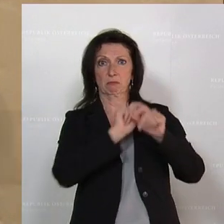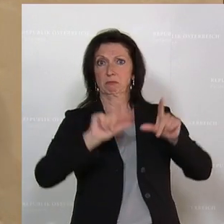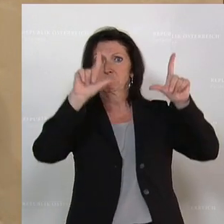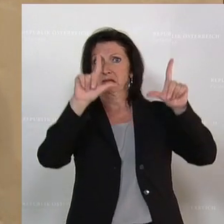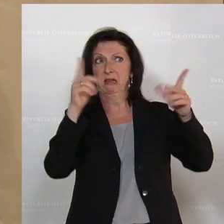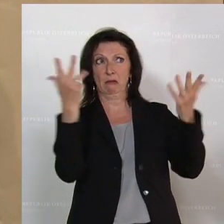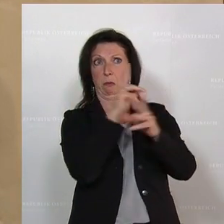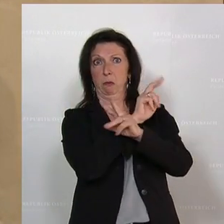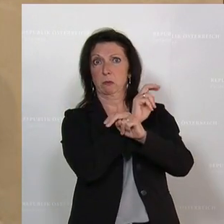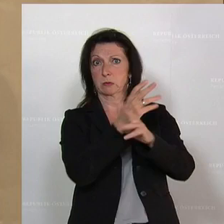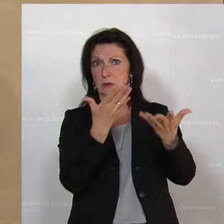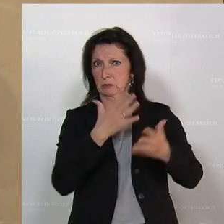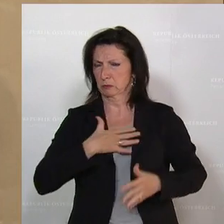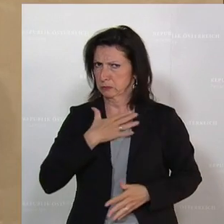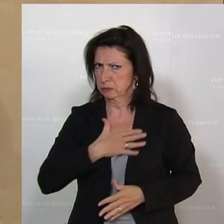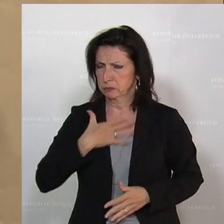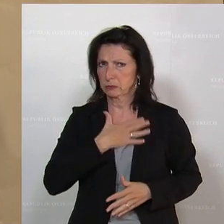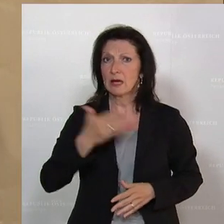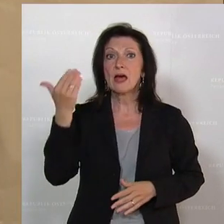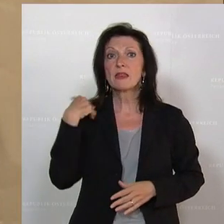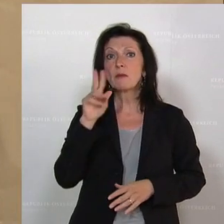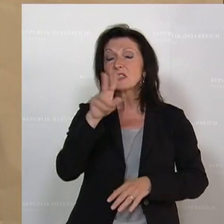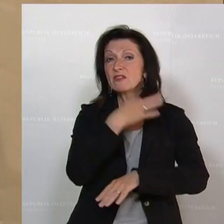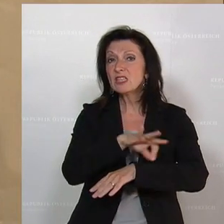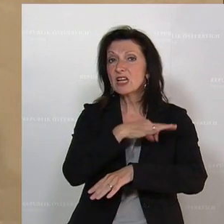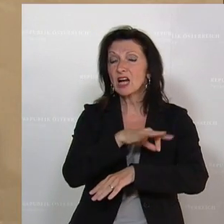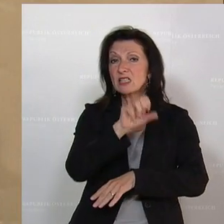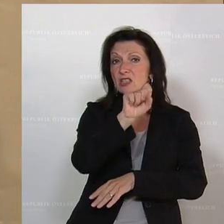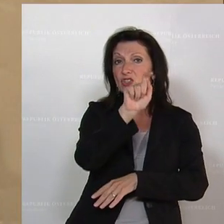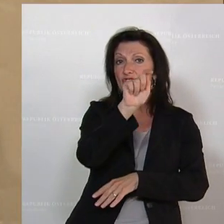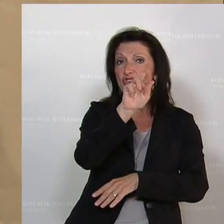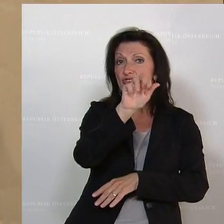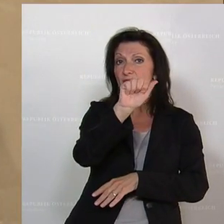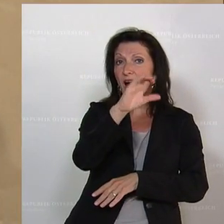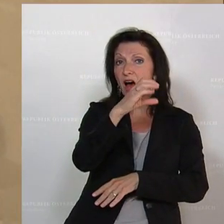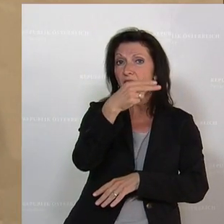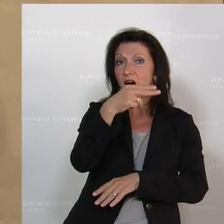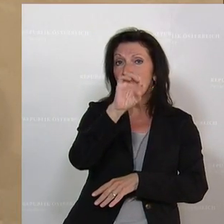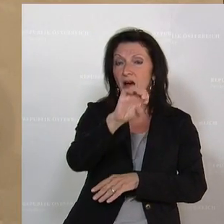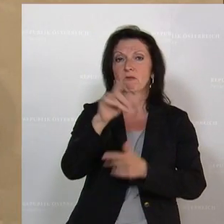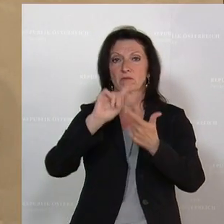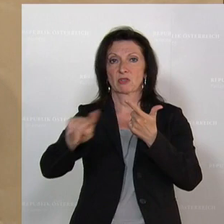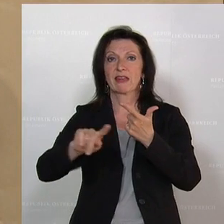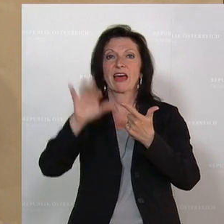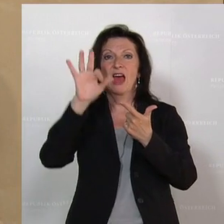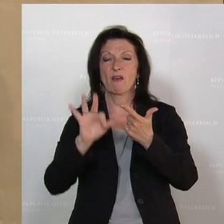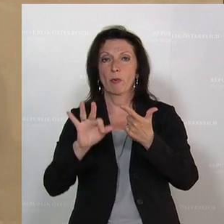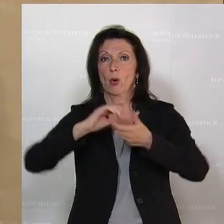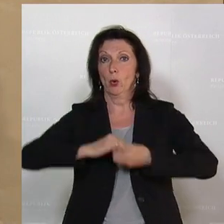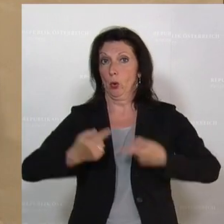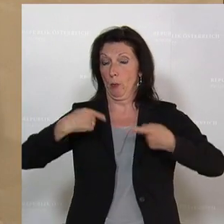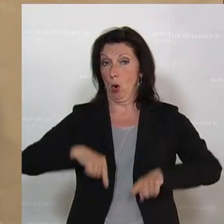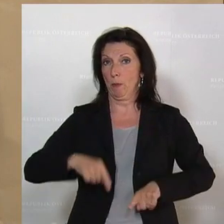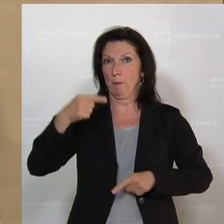Vizekanzler Heinz-Christian Strache und der damalige Klubobmann der FPÖ, Johann Gudenus,